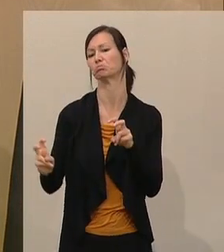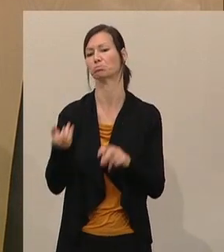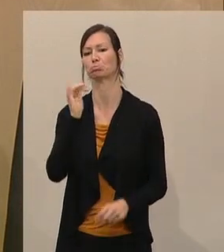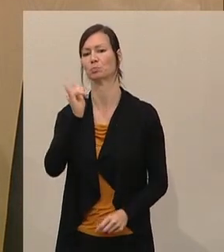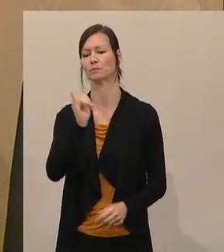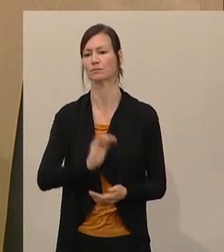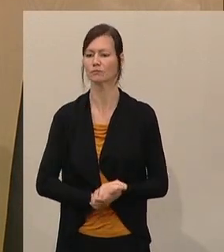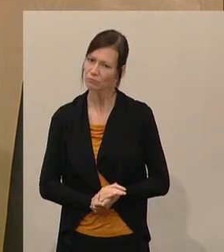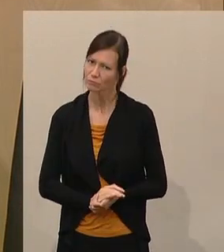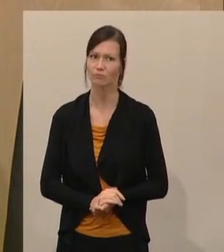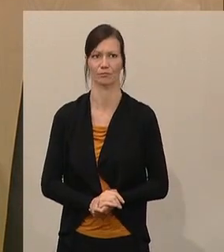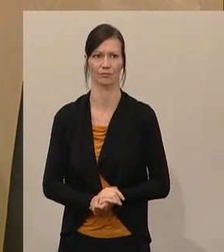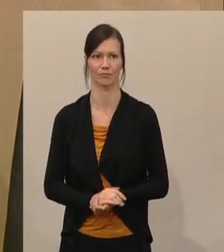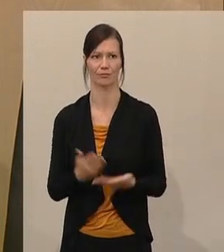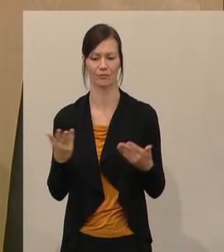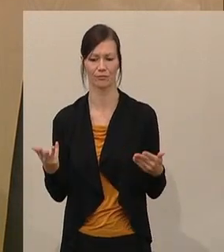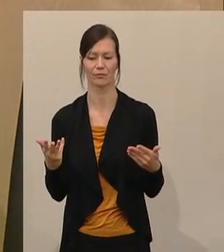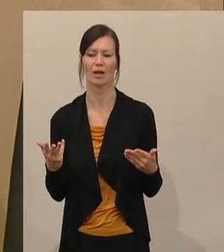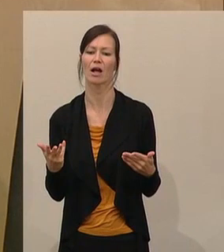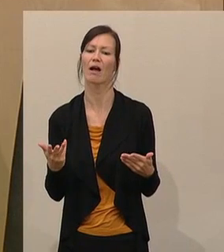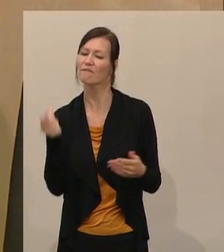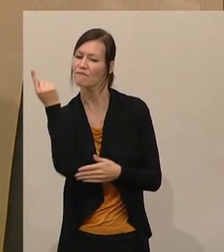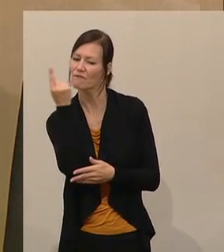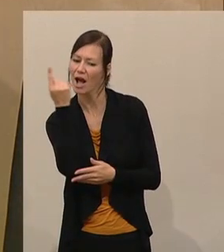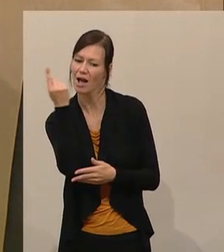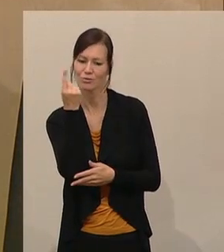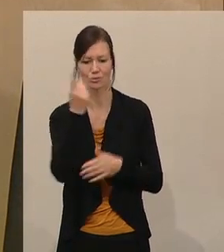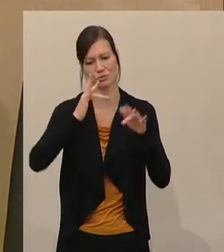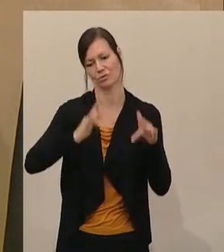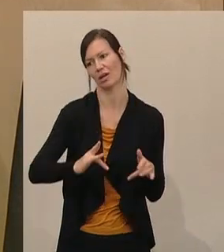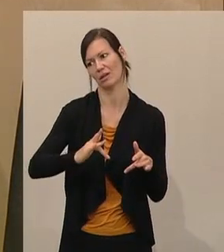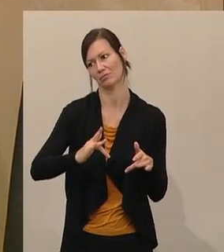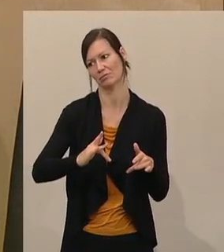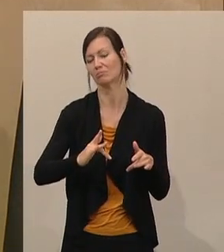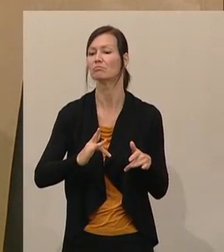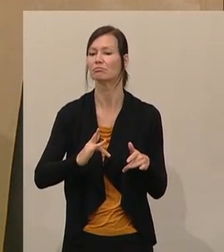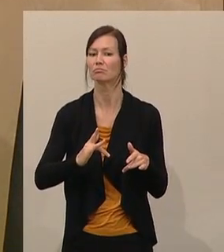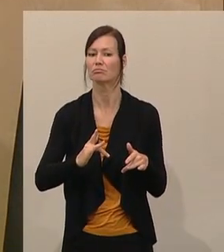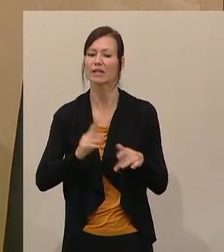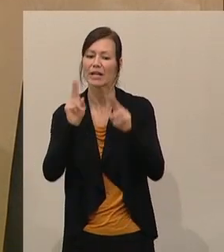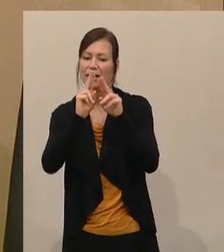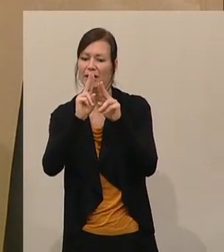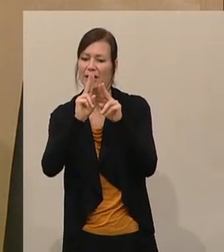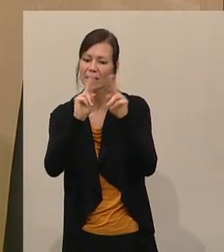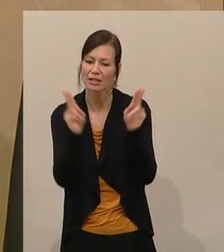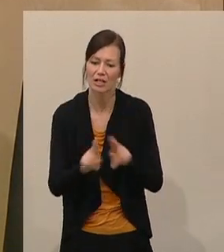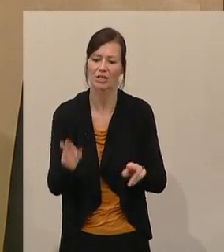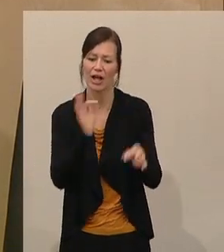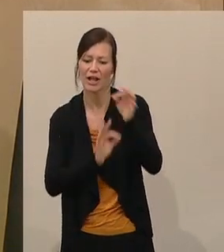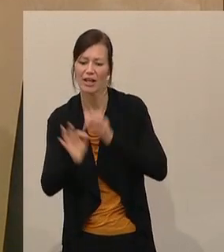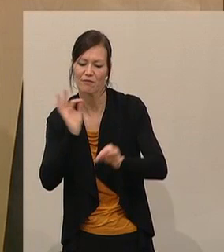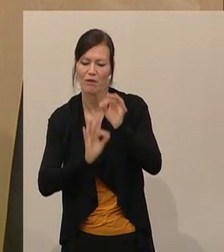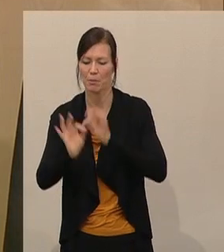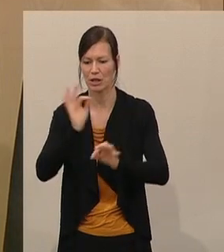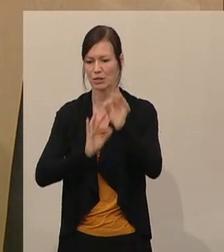sagt, dass sozusagen eine Warnung ausgesprochen wird vor einem Informationsaustausch mit